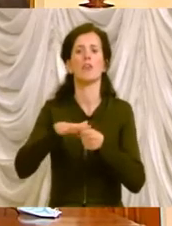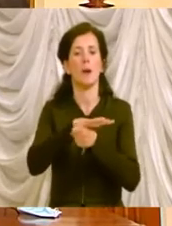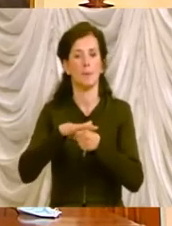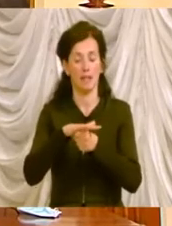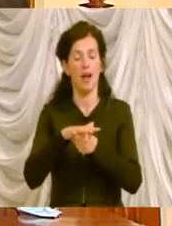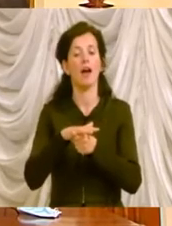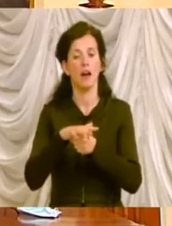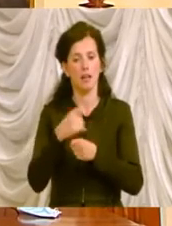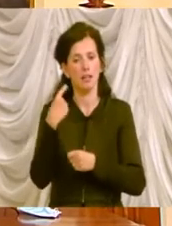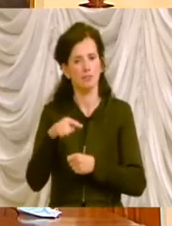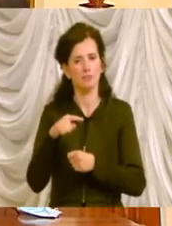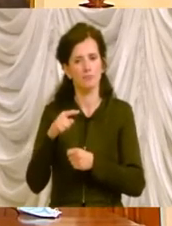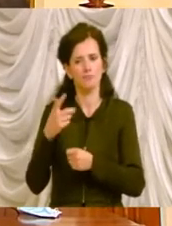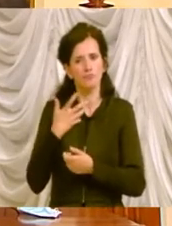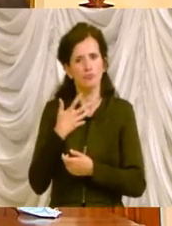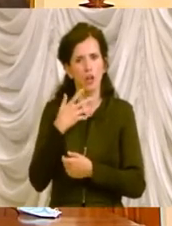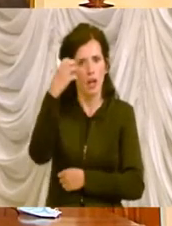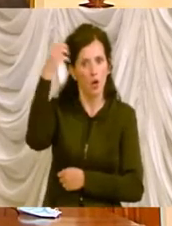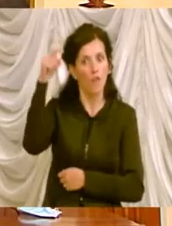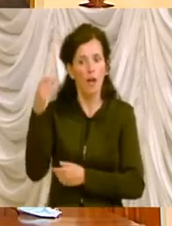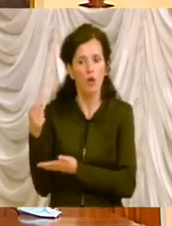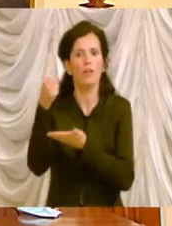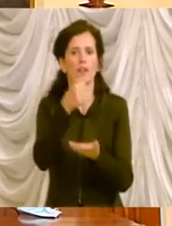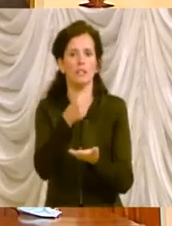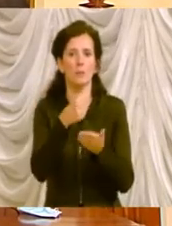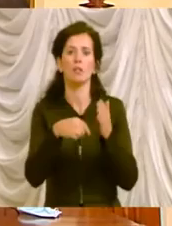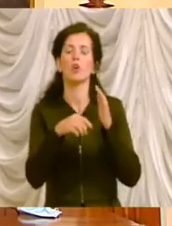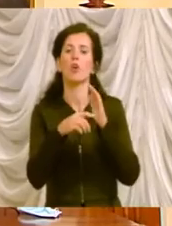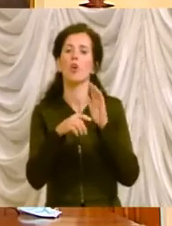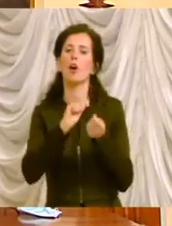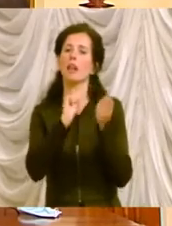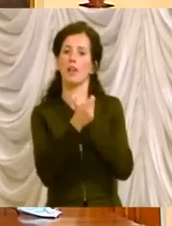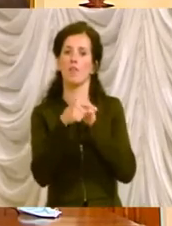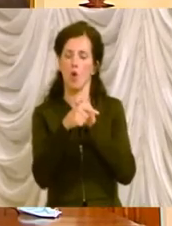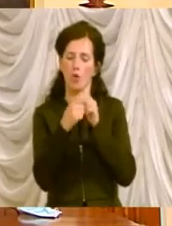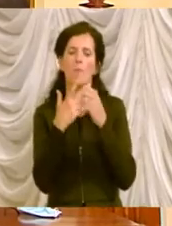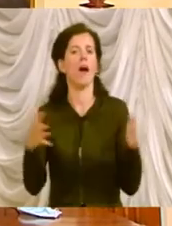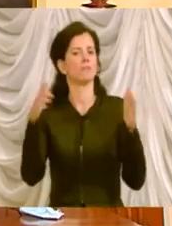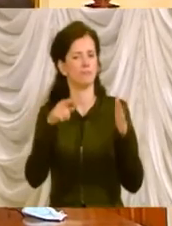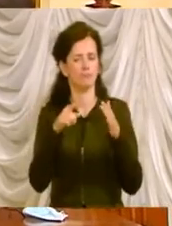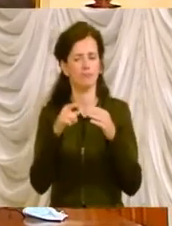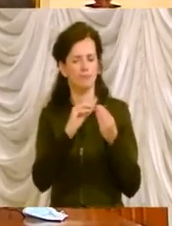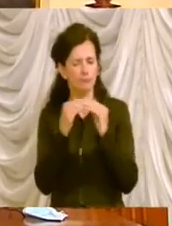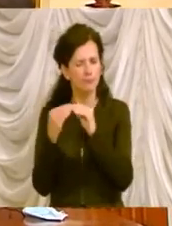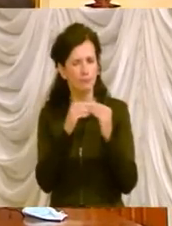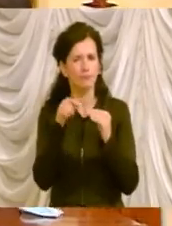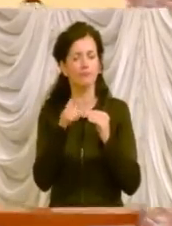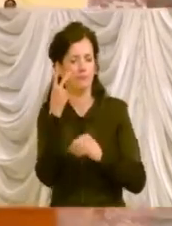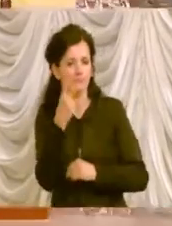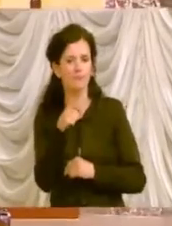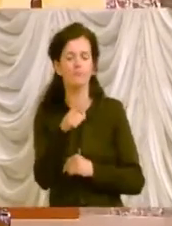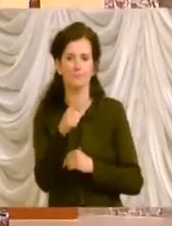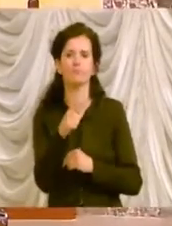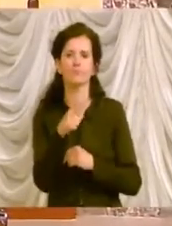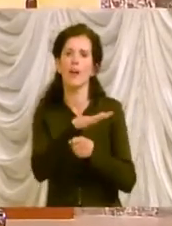investimento di un Governo su una riforma ampia, strutturale, che vede nelle famiglie del nostro Paese